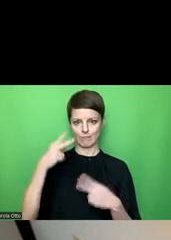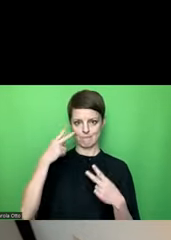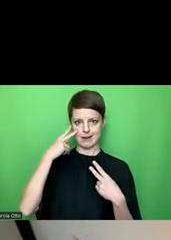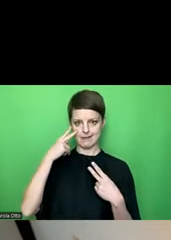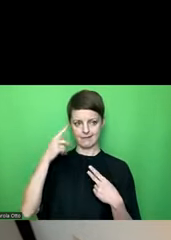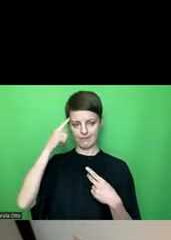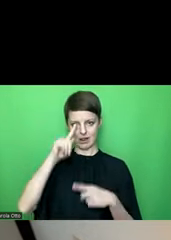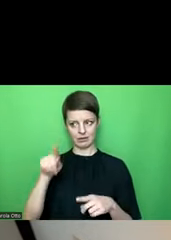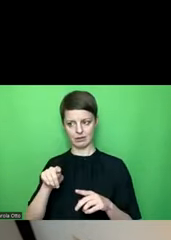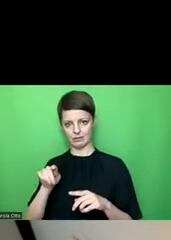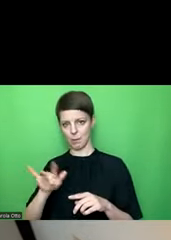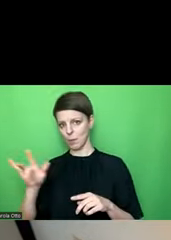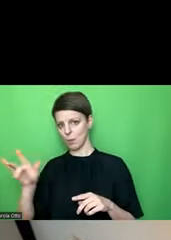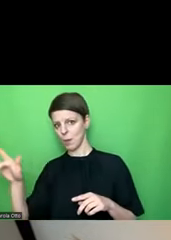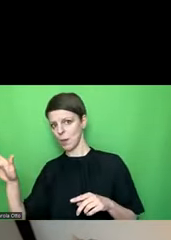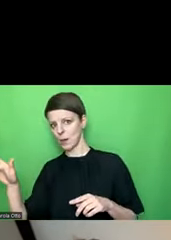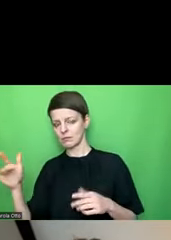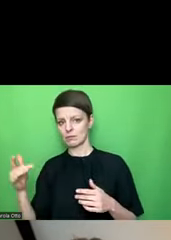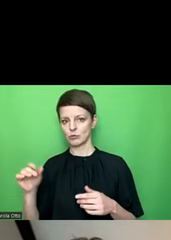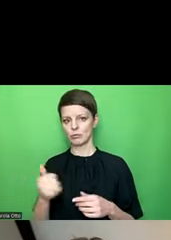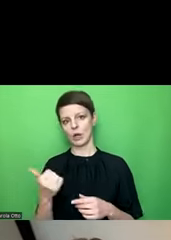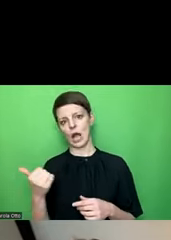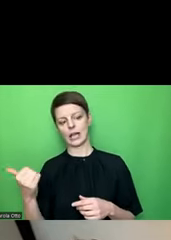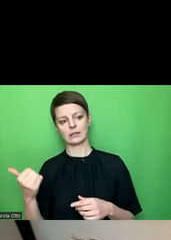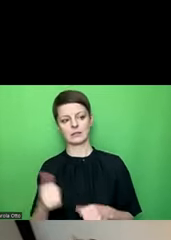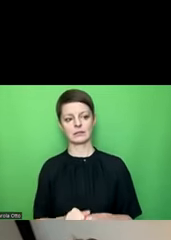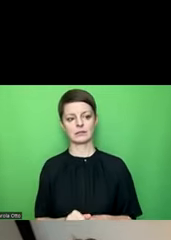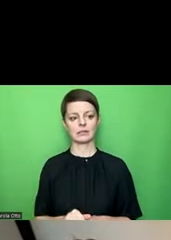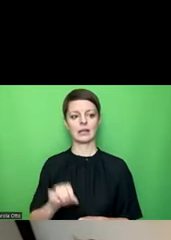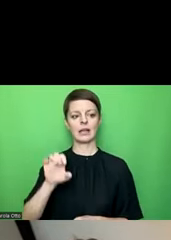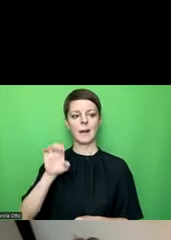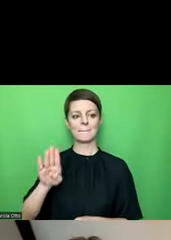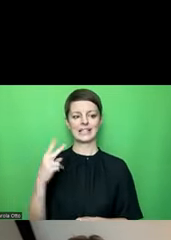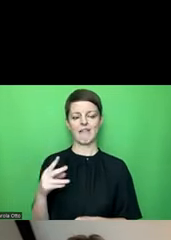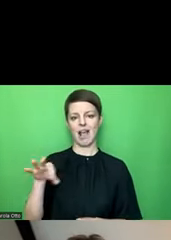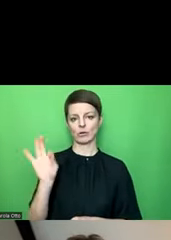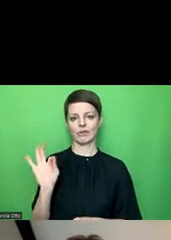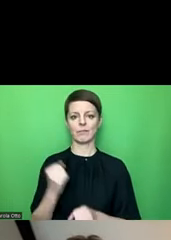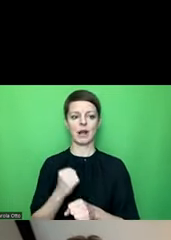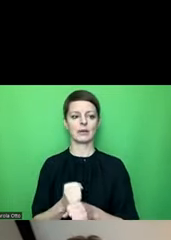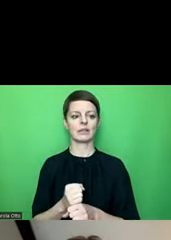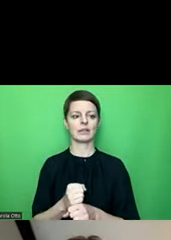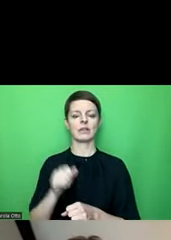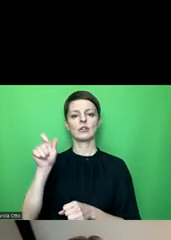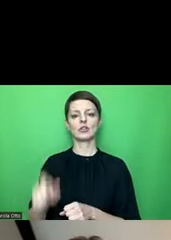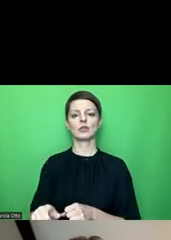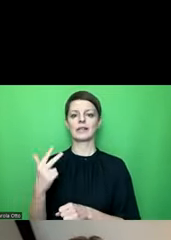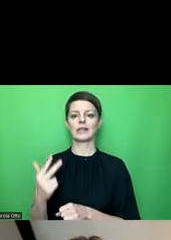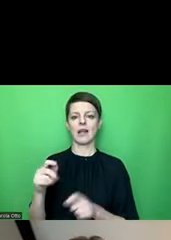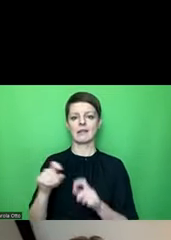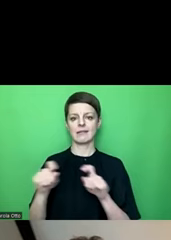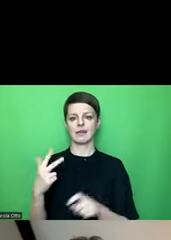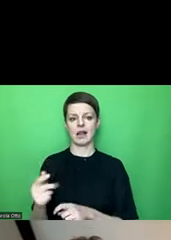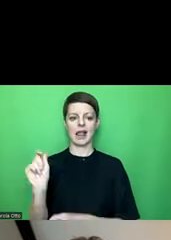nicht, ob da noch irgendwas kommt. Und dann würde ich wahrscheinlich zuerst mal nach rechts gehen. W2 ausgewählt, bearbeitbar, Spalte 3, Zeile 3, Element.